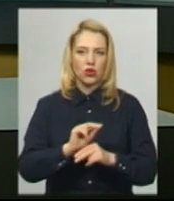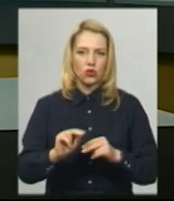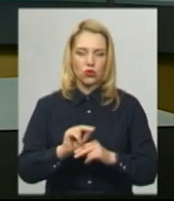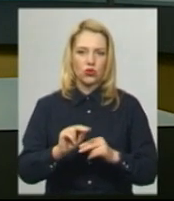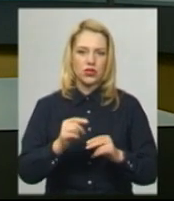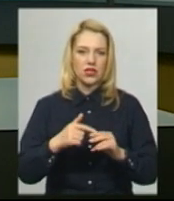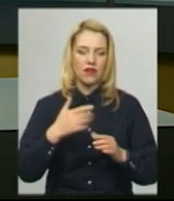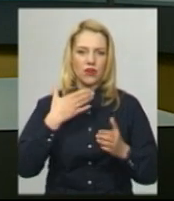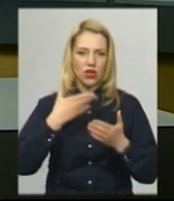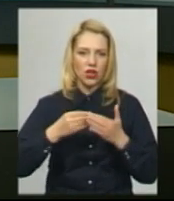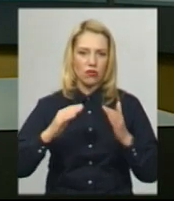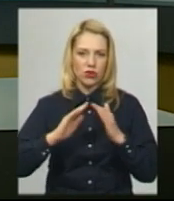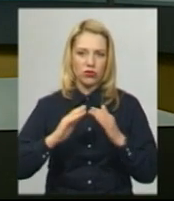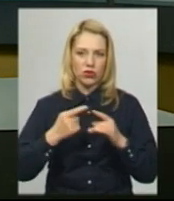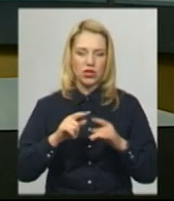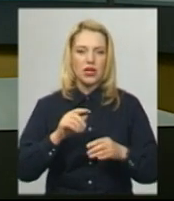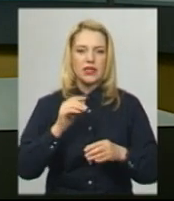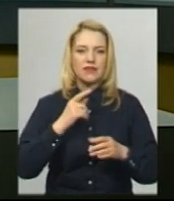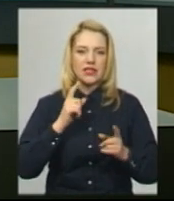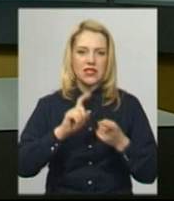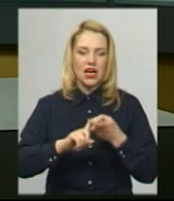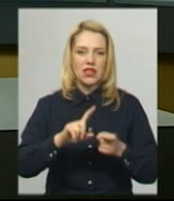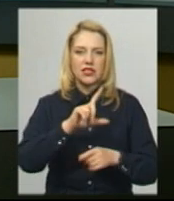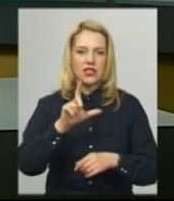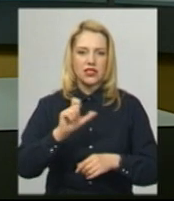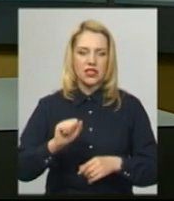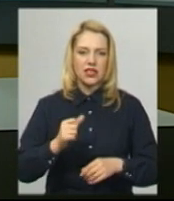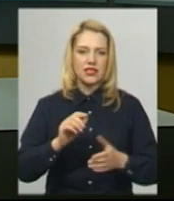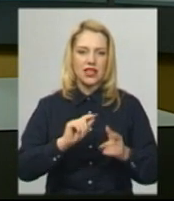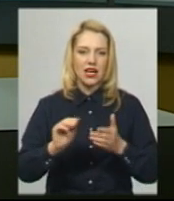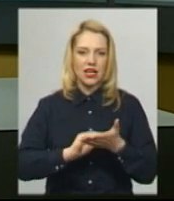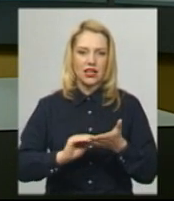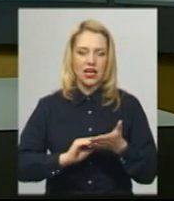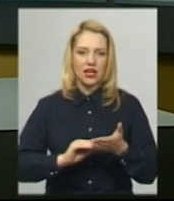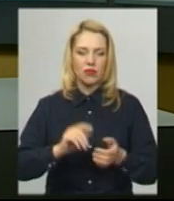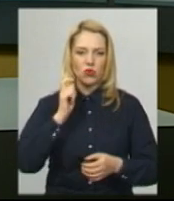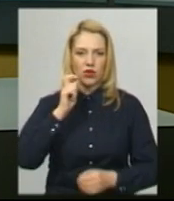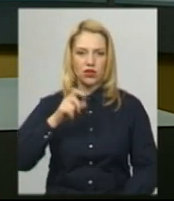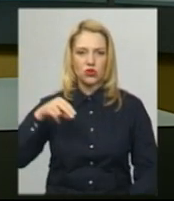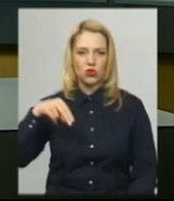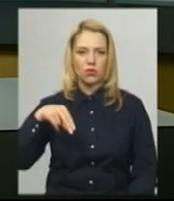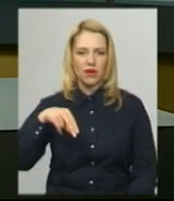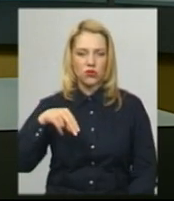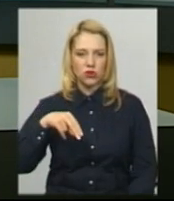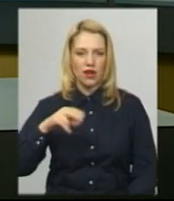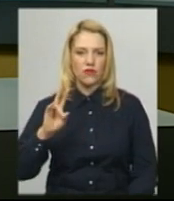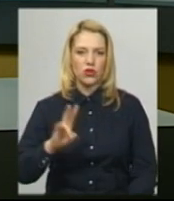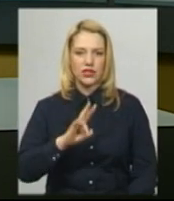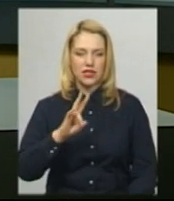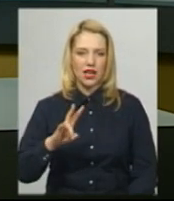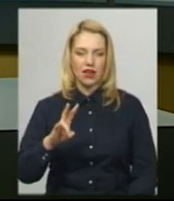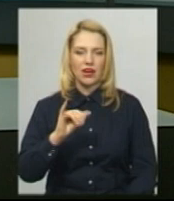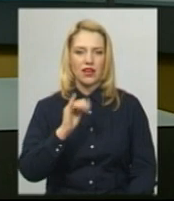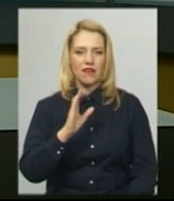телефоном з секретарем Шепетівської і Славутської єпархії Української православної церкви Василем Івашеньком, аби